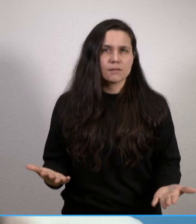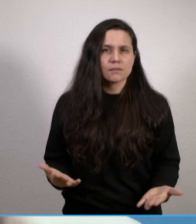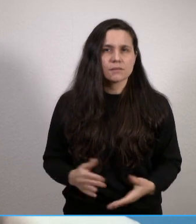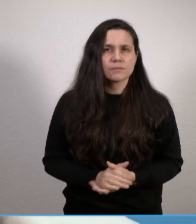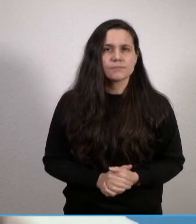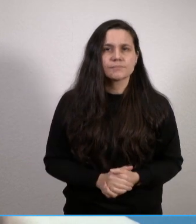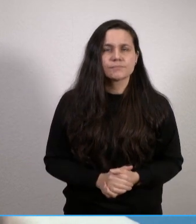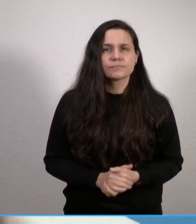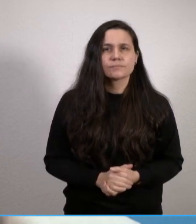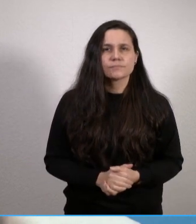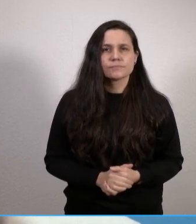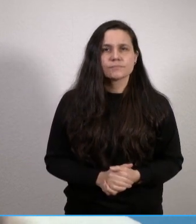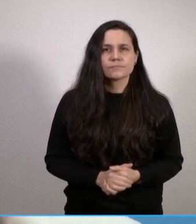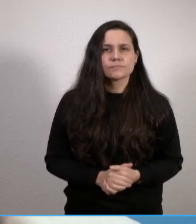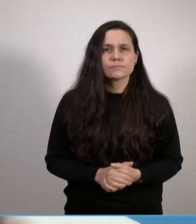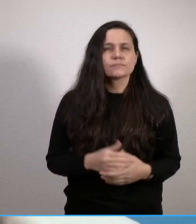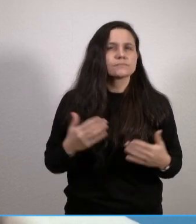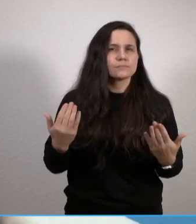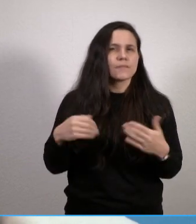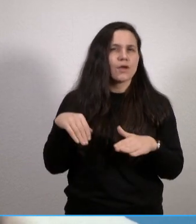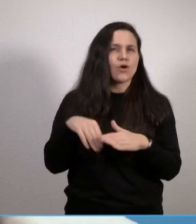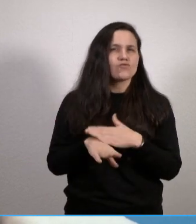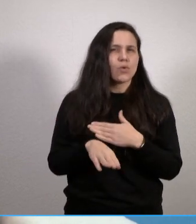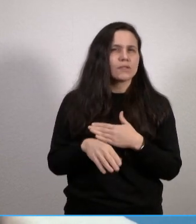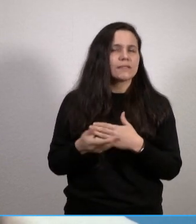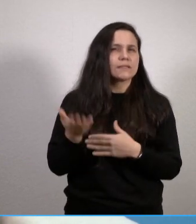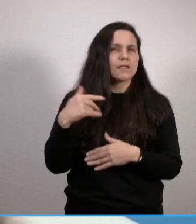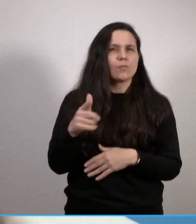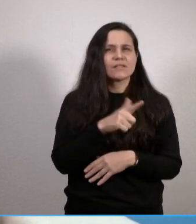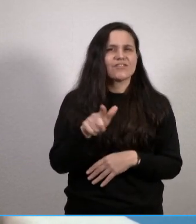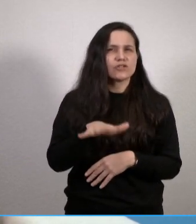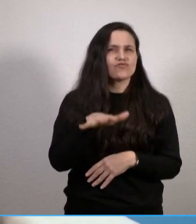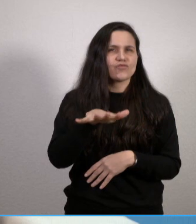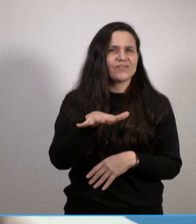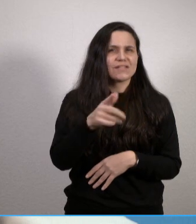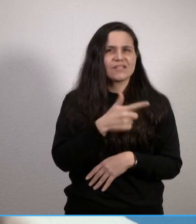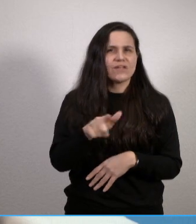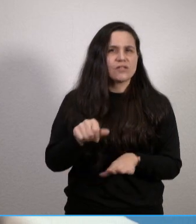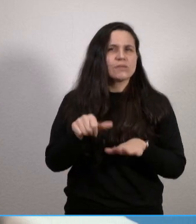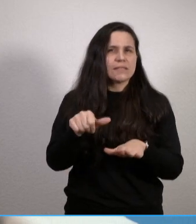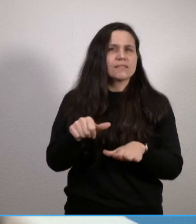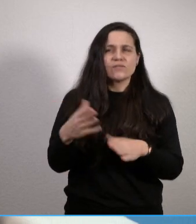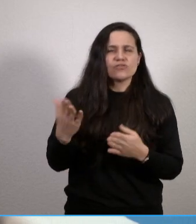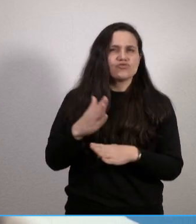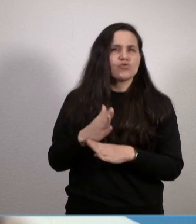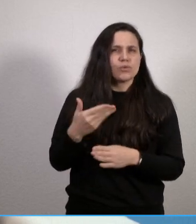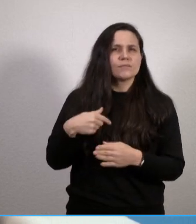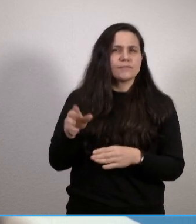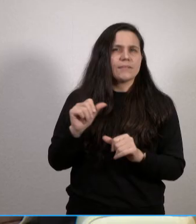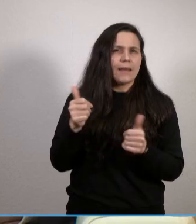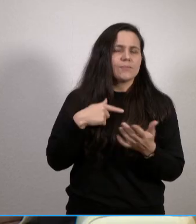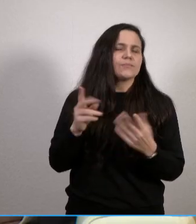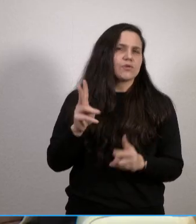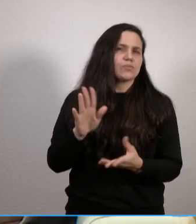funktioniert, haben wir ja auch während der Flüchtlingswelle 2015, 2016 durchaus schon erlebt. Da mache ich mir eigentlich keine Sorgen.